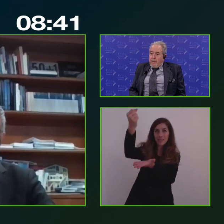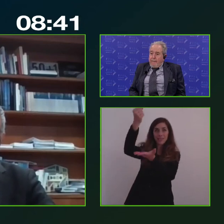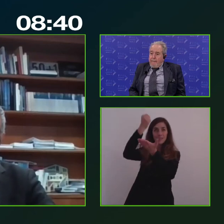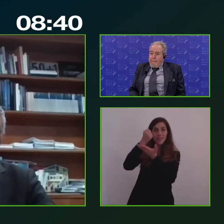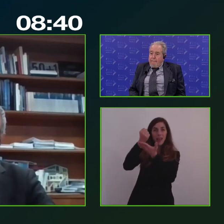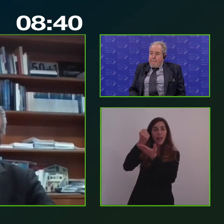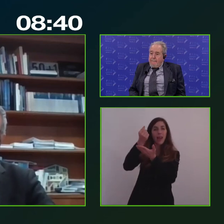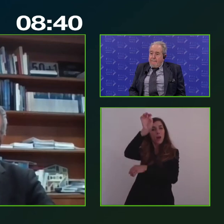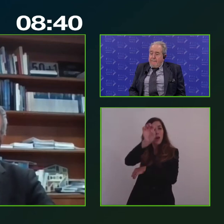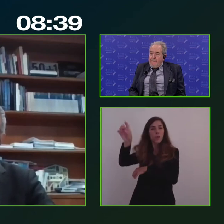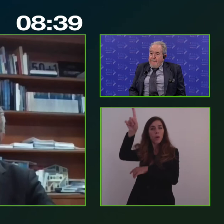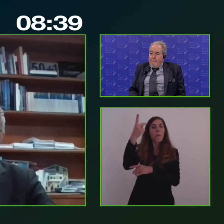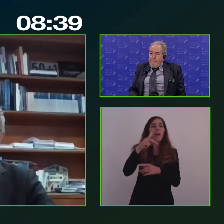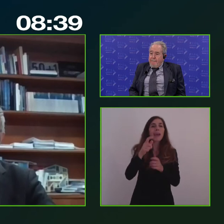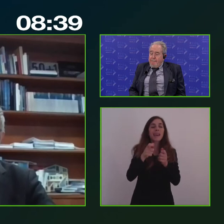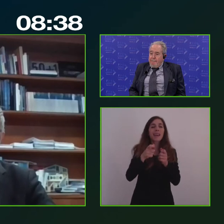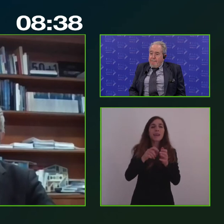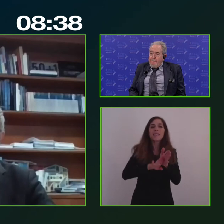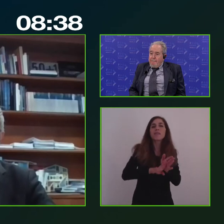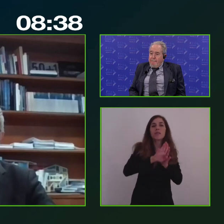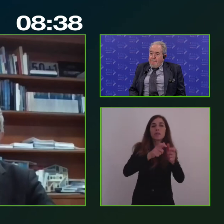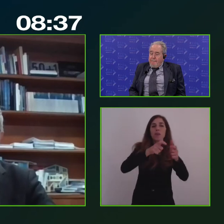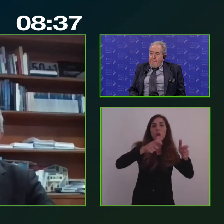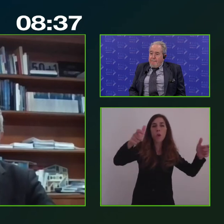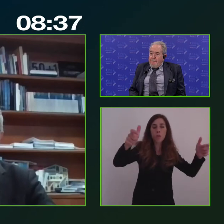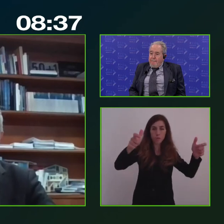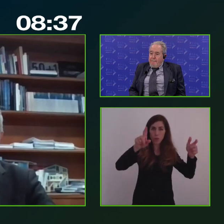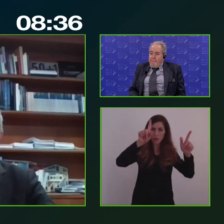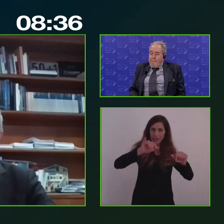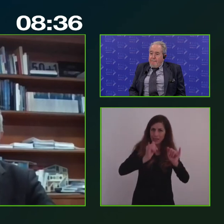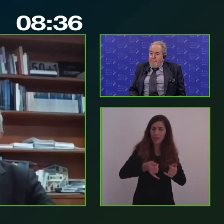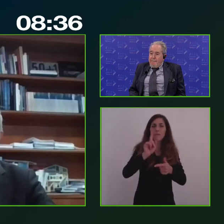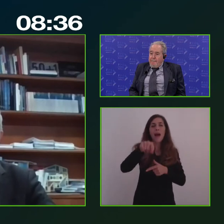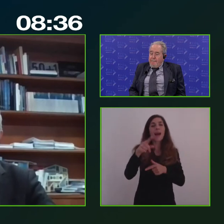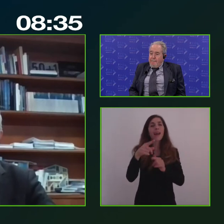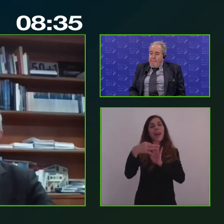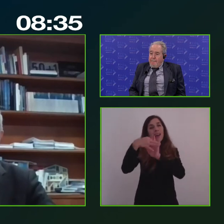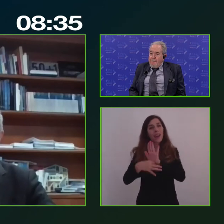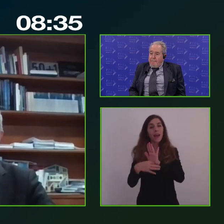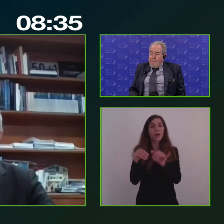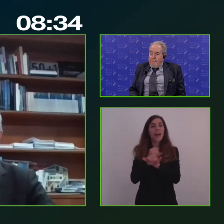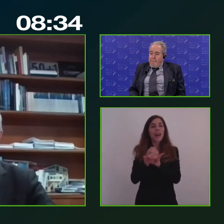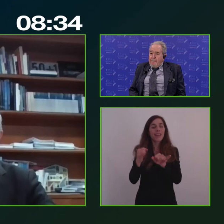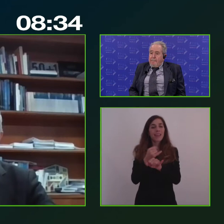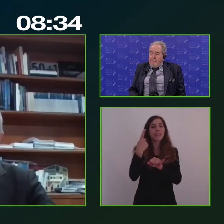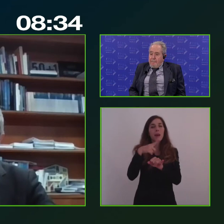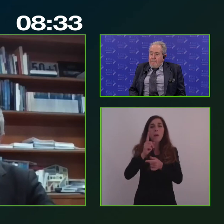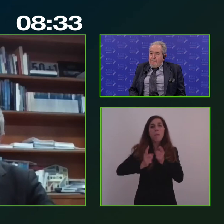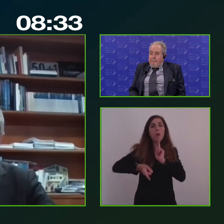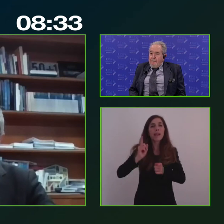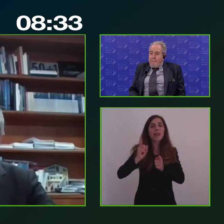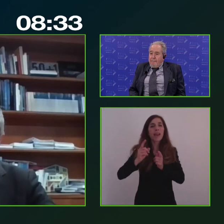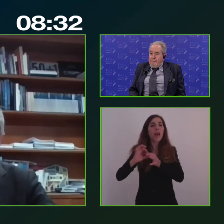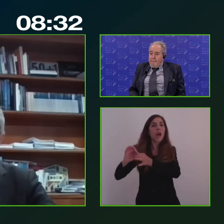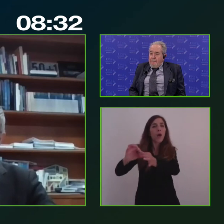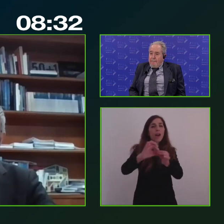vorrei dire che sono anche le regole e le caratteristiche delle politiche di coesione che ci possono aiutare a plasmare questo modello a cui